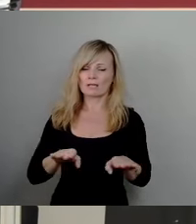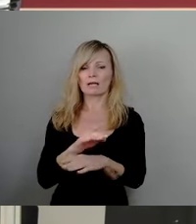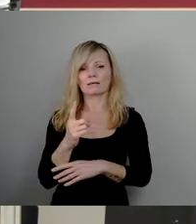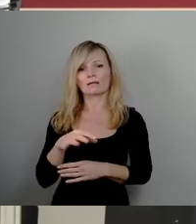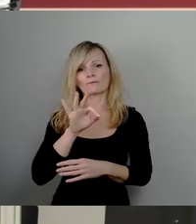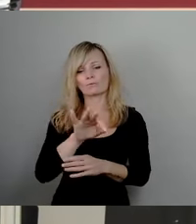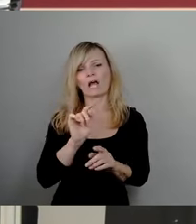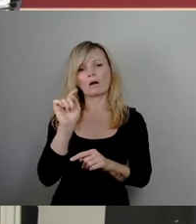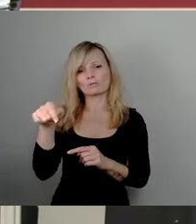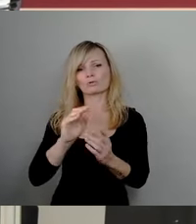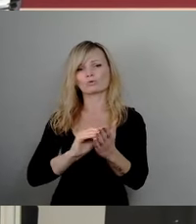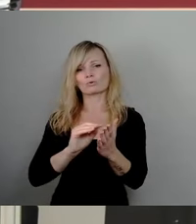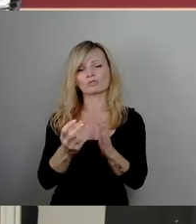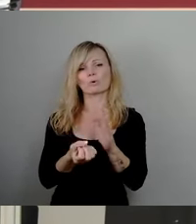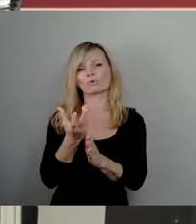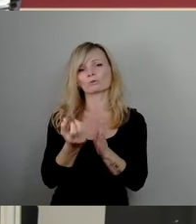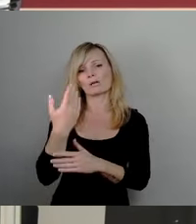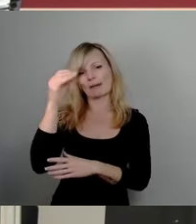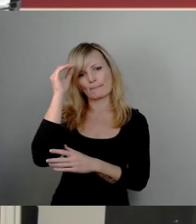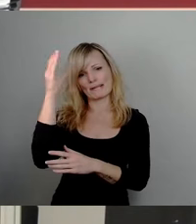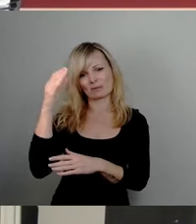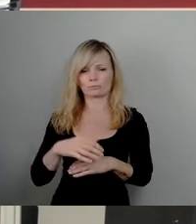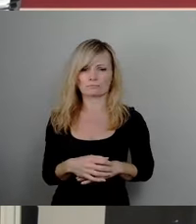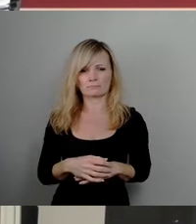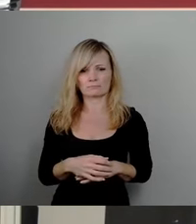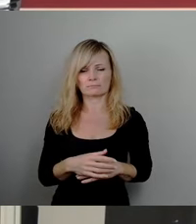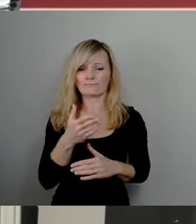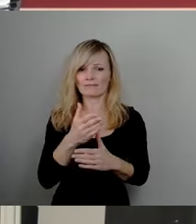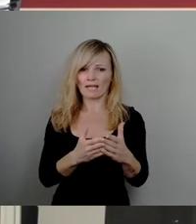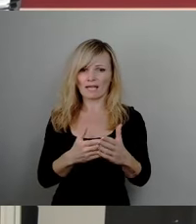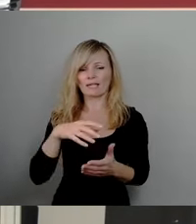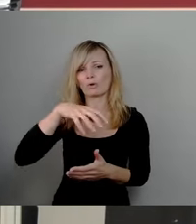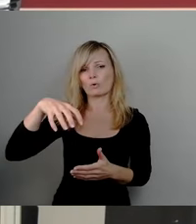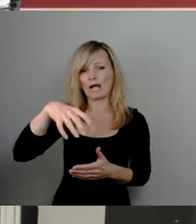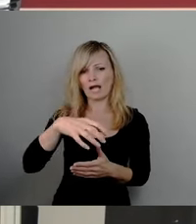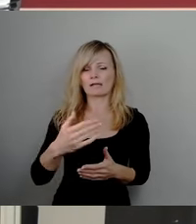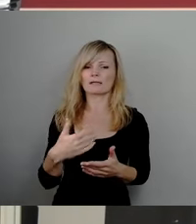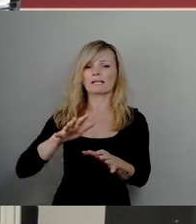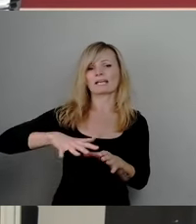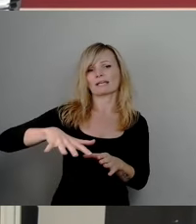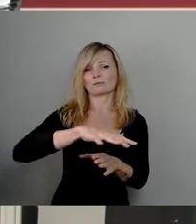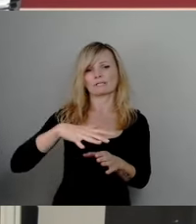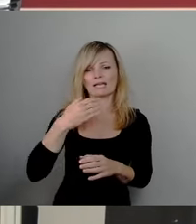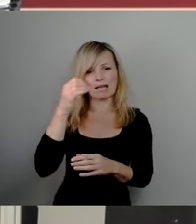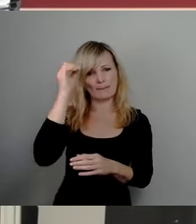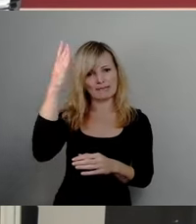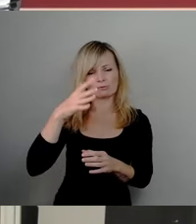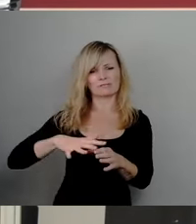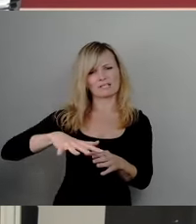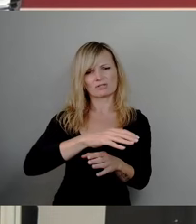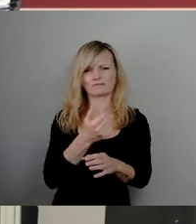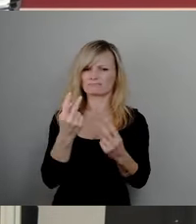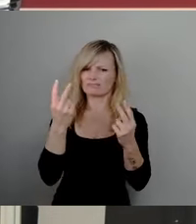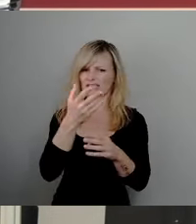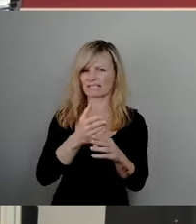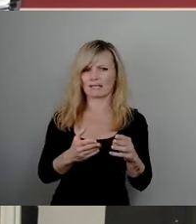Dresden dar. Sie sind ein unverzichtbarer Teil der lokalen und regionalen Bildungslandschaft. Mit ihrem breiten Angebot fördern sie